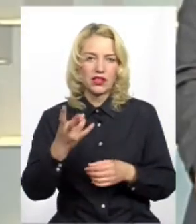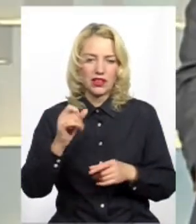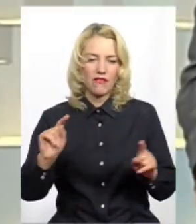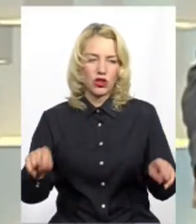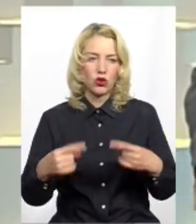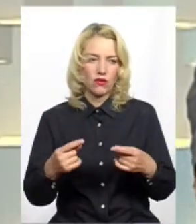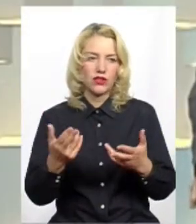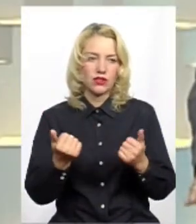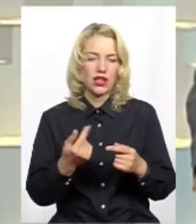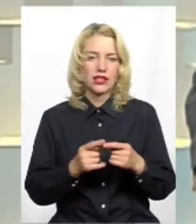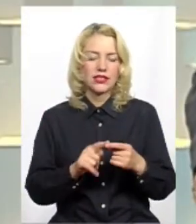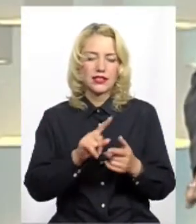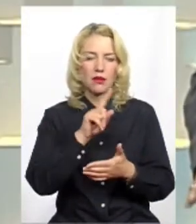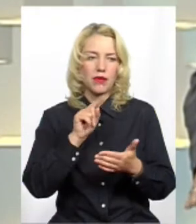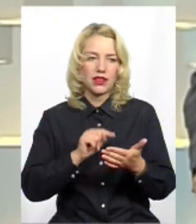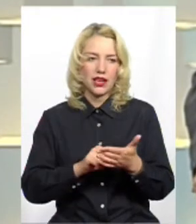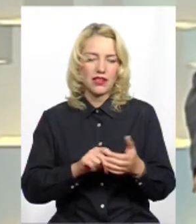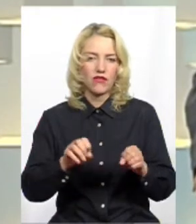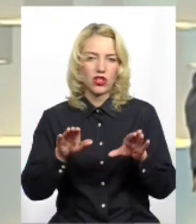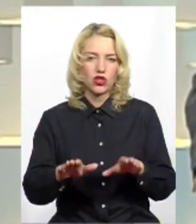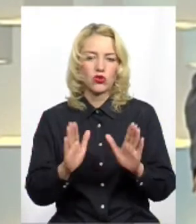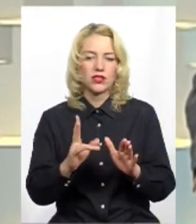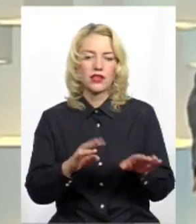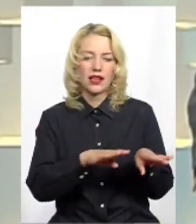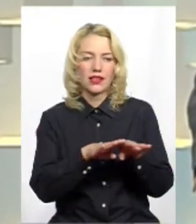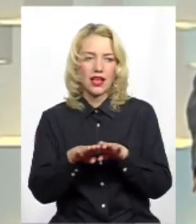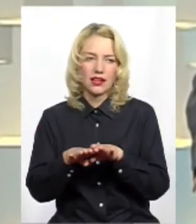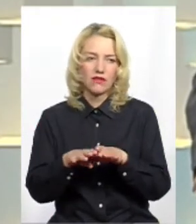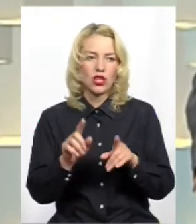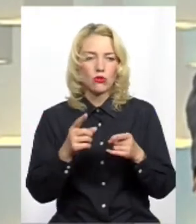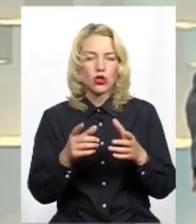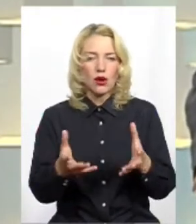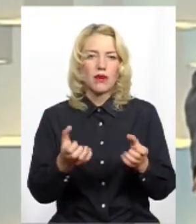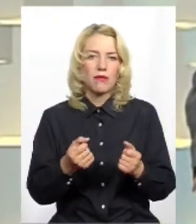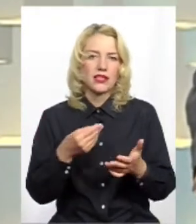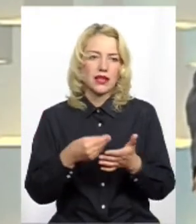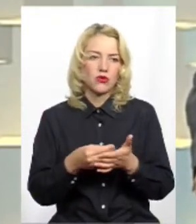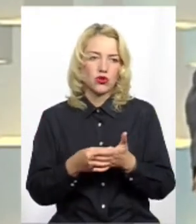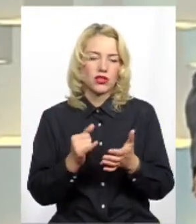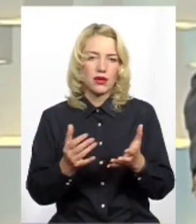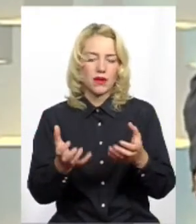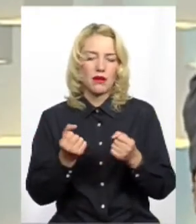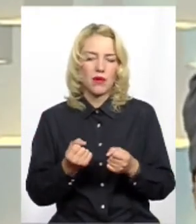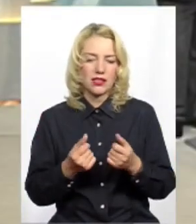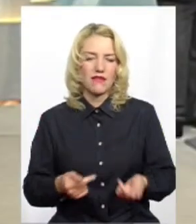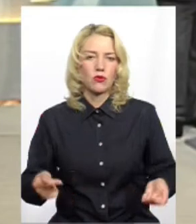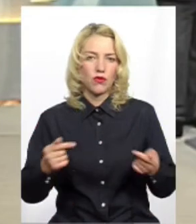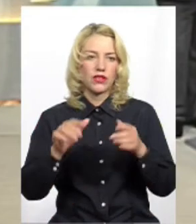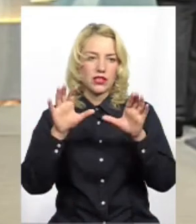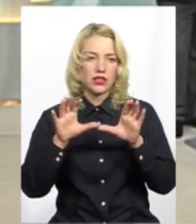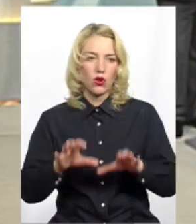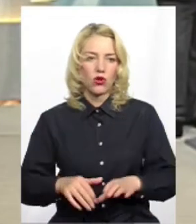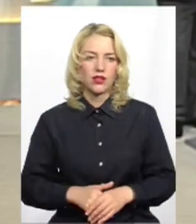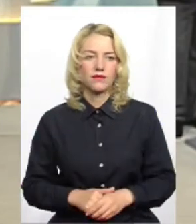райдів? Однозначно, тільки так. Ці питання вирішуються тільки на рівні, тому що приймається бюджет, і приймається відповідні, значить, закони.